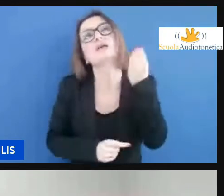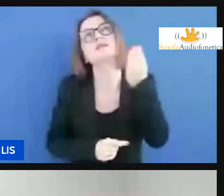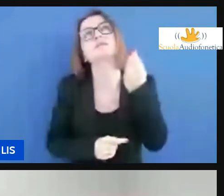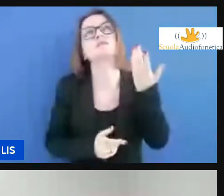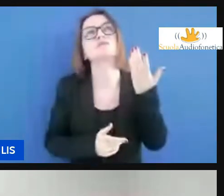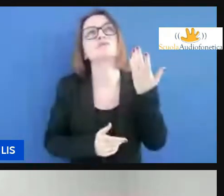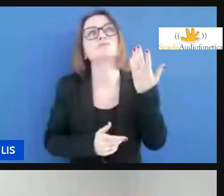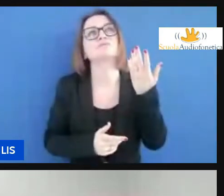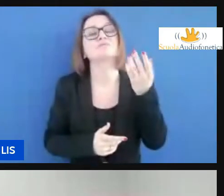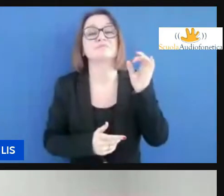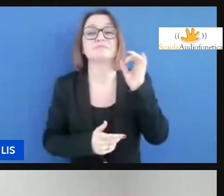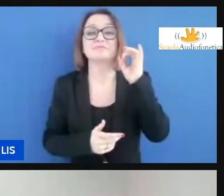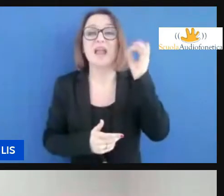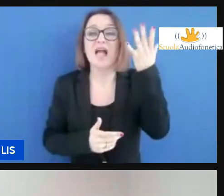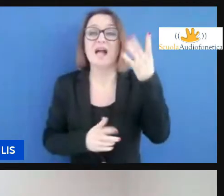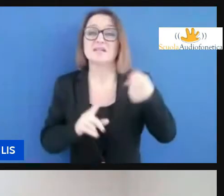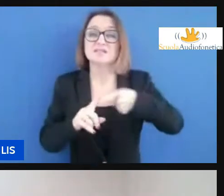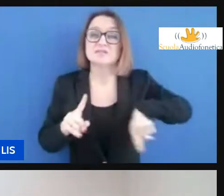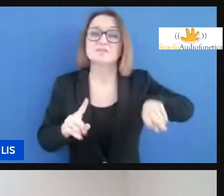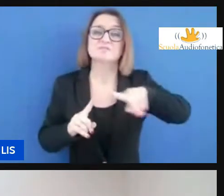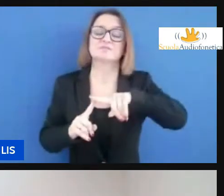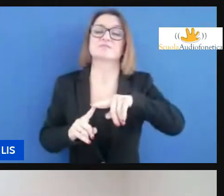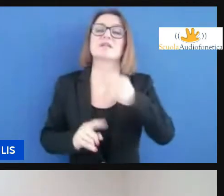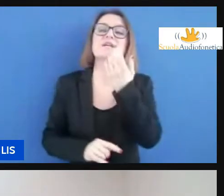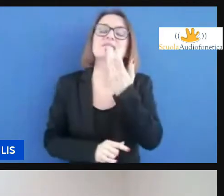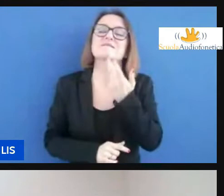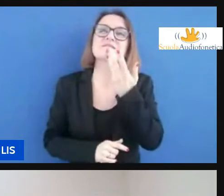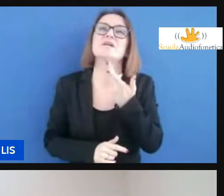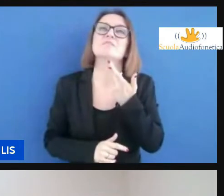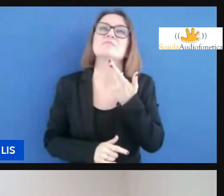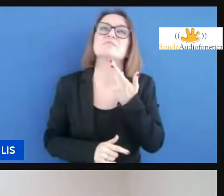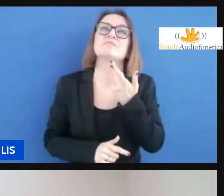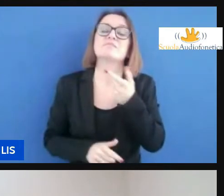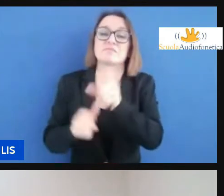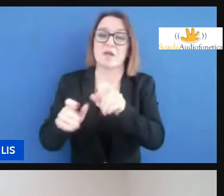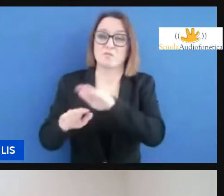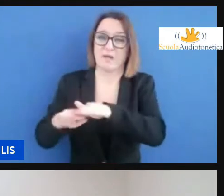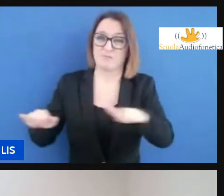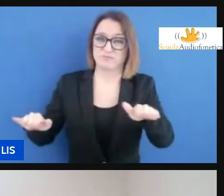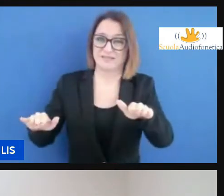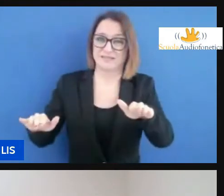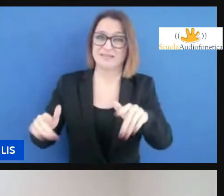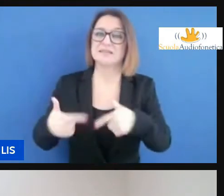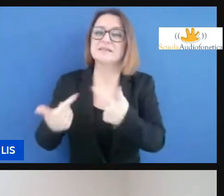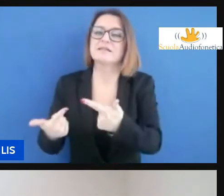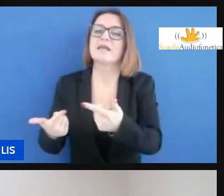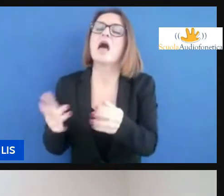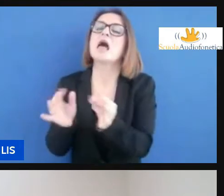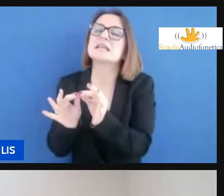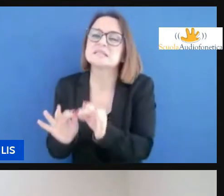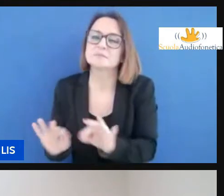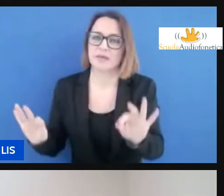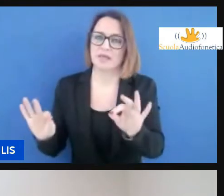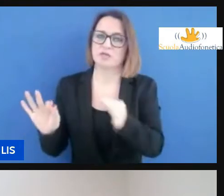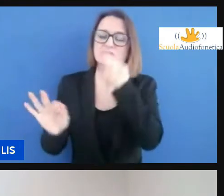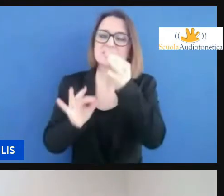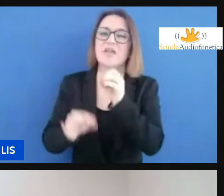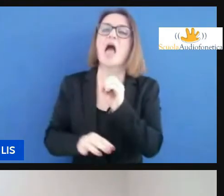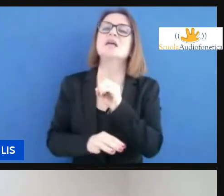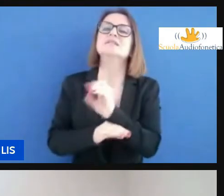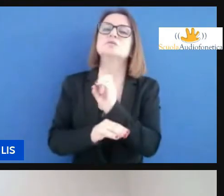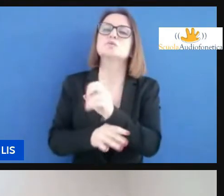vogliamo rispettare i nostri bimbi e dare le pari opportunità per quanto riguarda l'istruzione